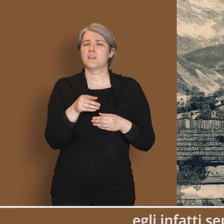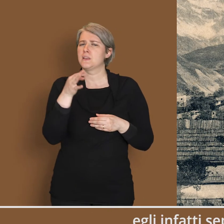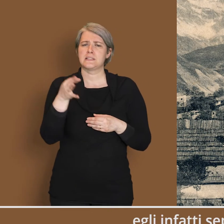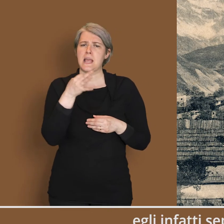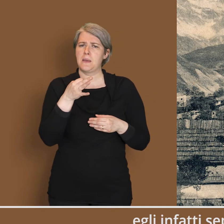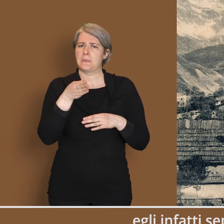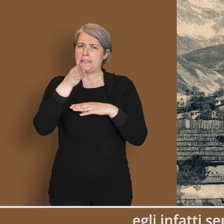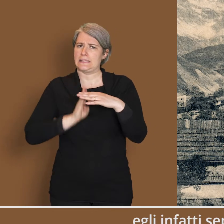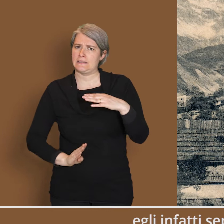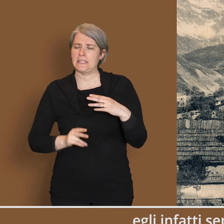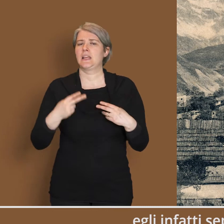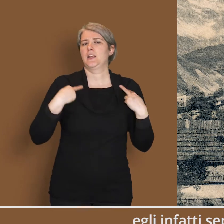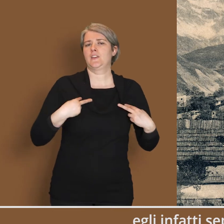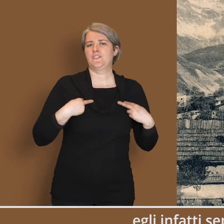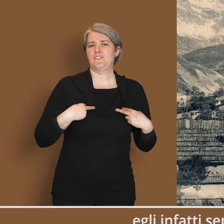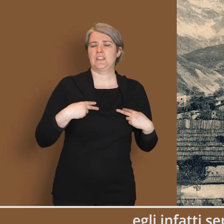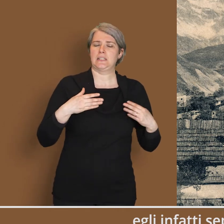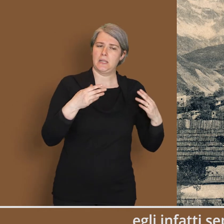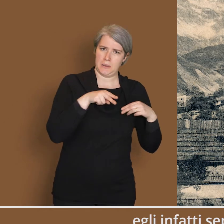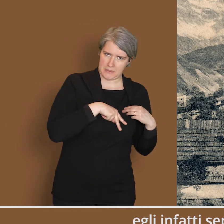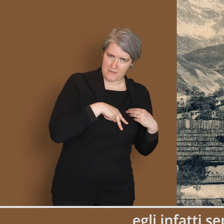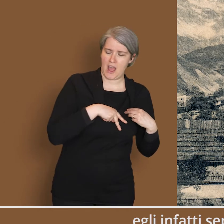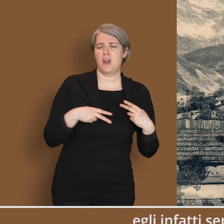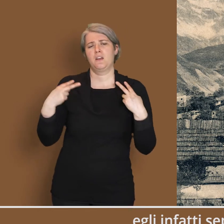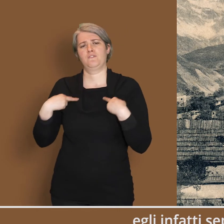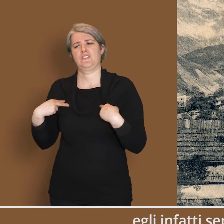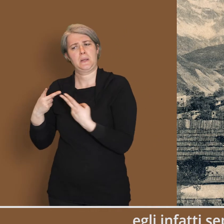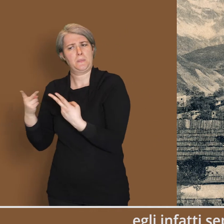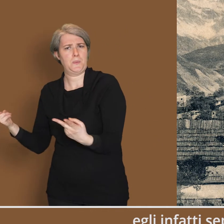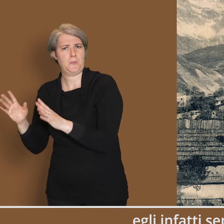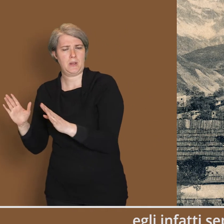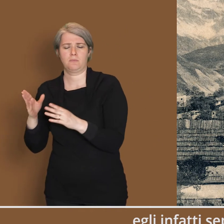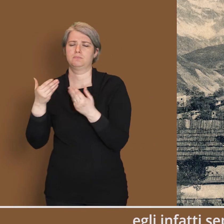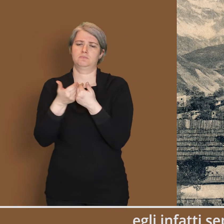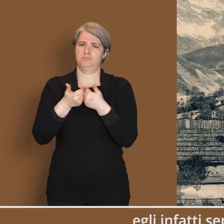Egli, infatti, seppe sempre dividere la sua vita privata da quella pubblica.